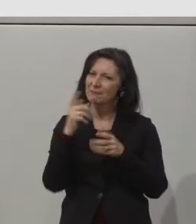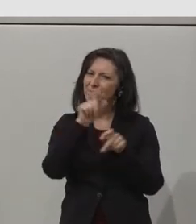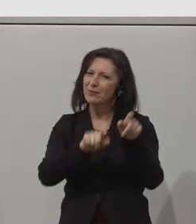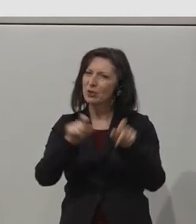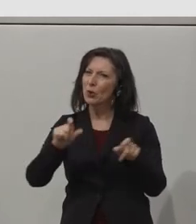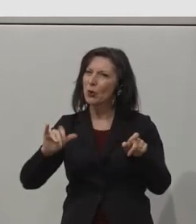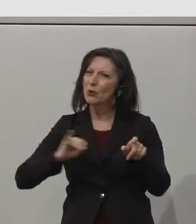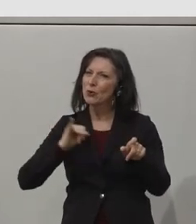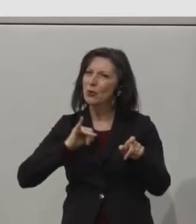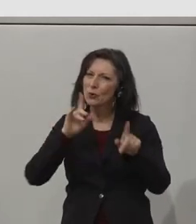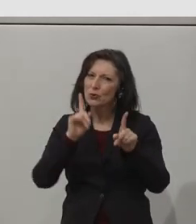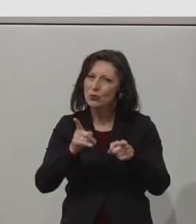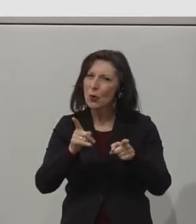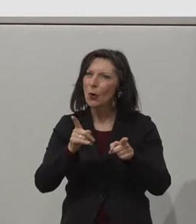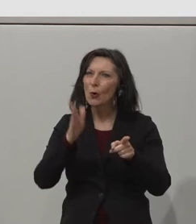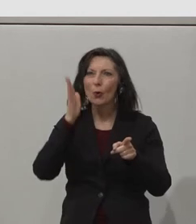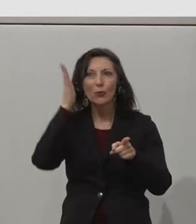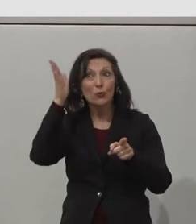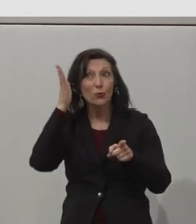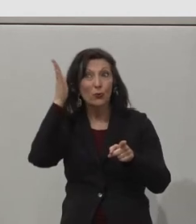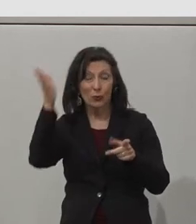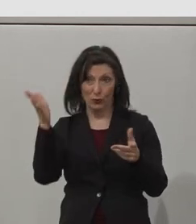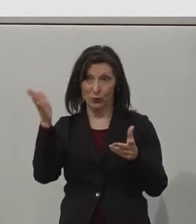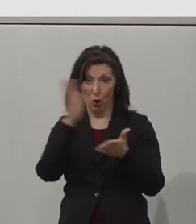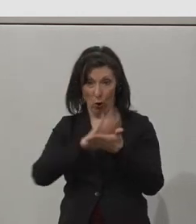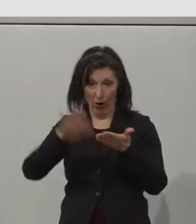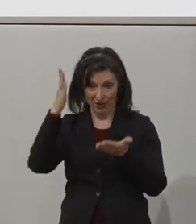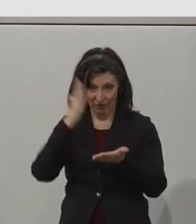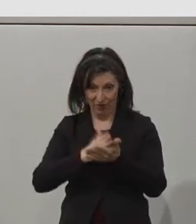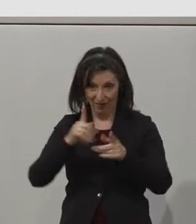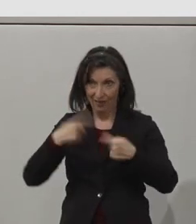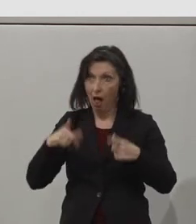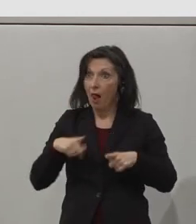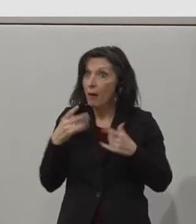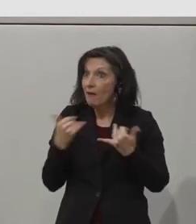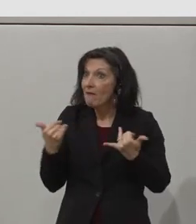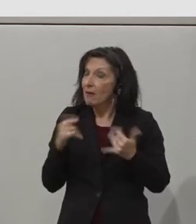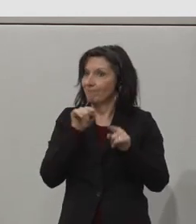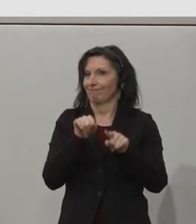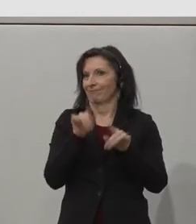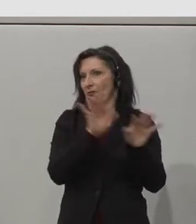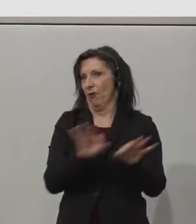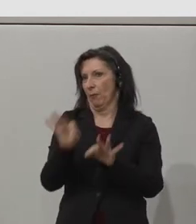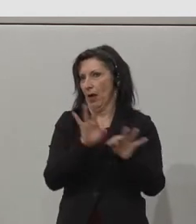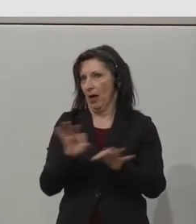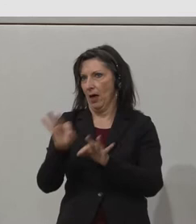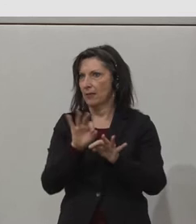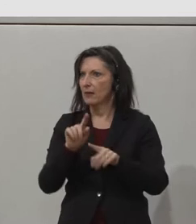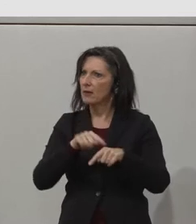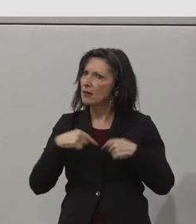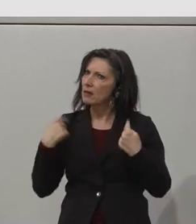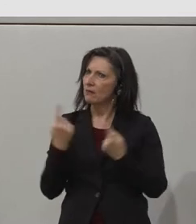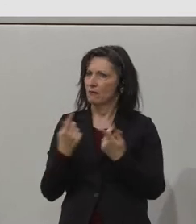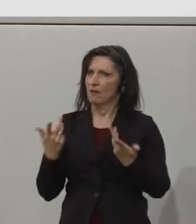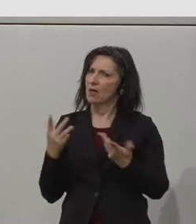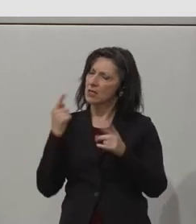So we really want to provide a pathway from college into the world after that.